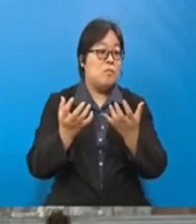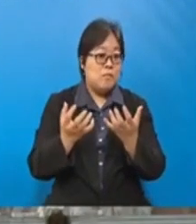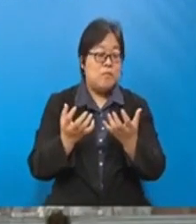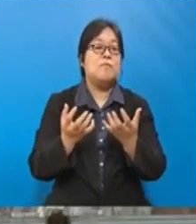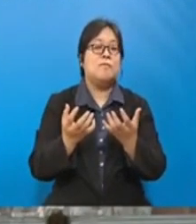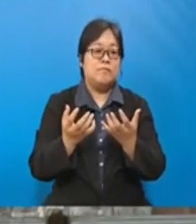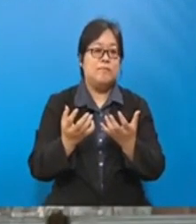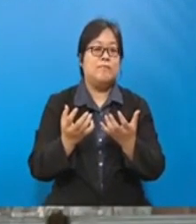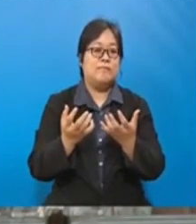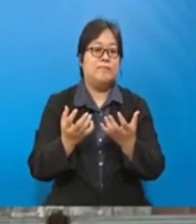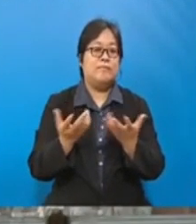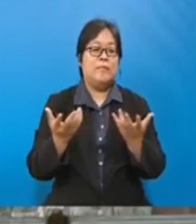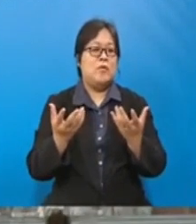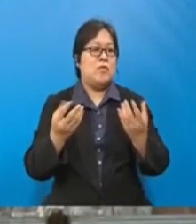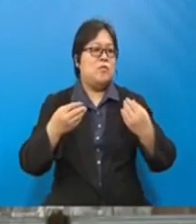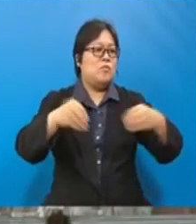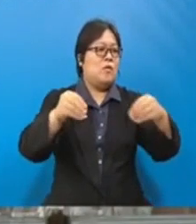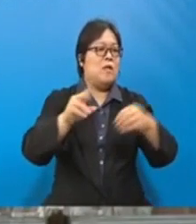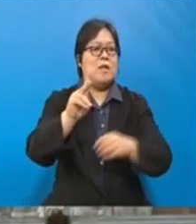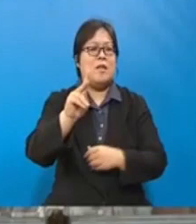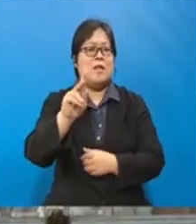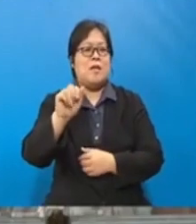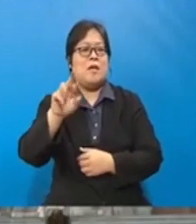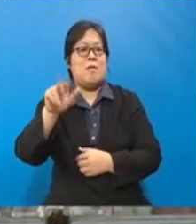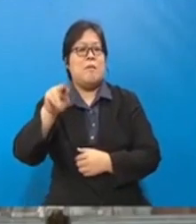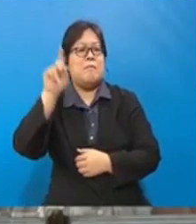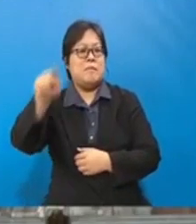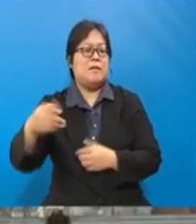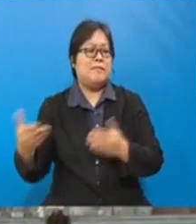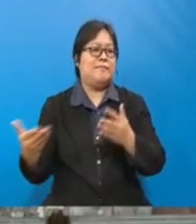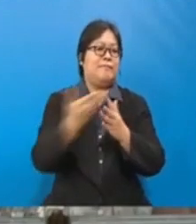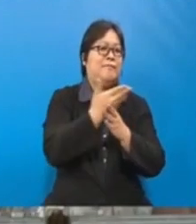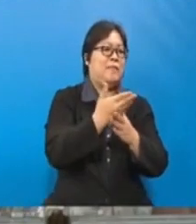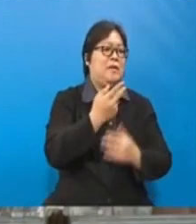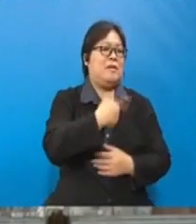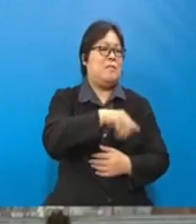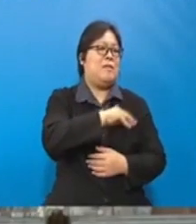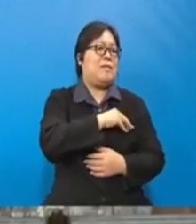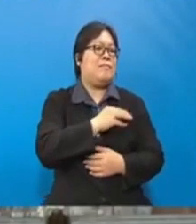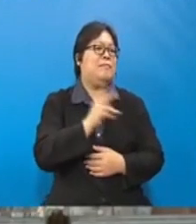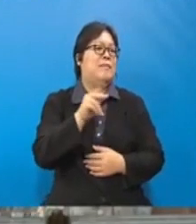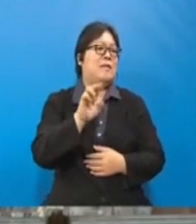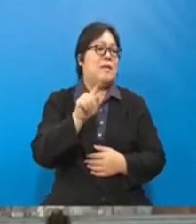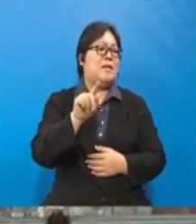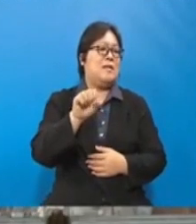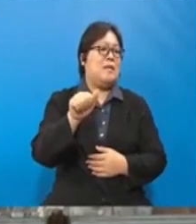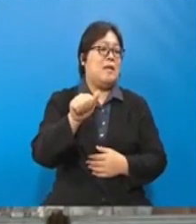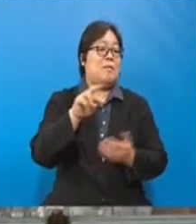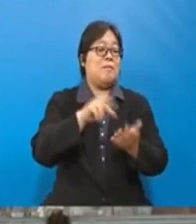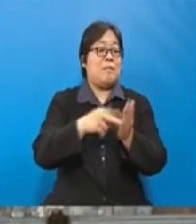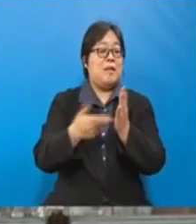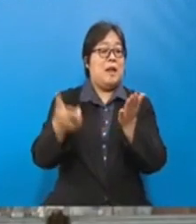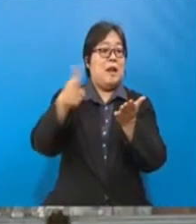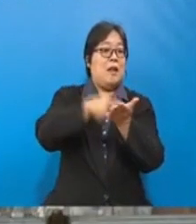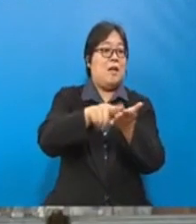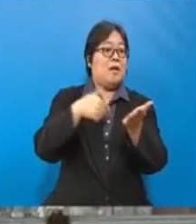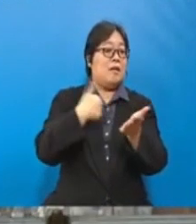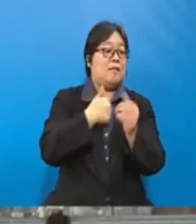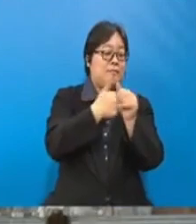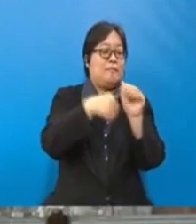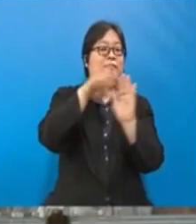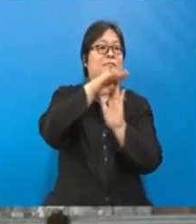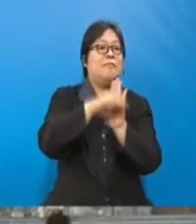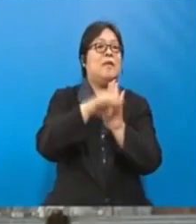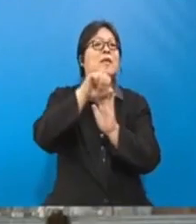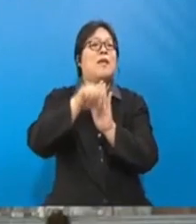penjualan karbon, dia mesti melalui kementerian supaya kita dapat pelaporan kita memenuhi syarat-syarat. Jadi